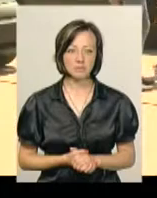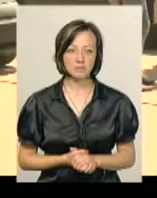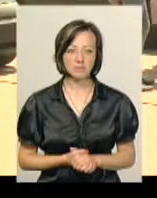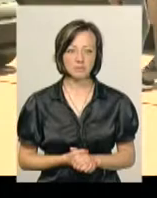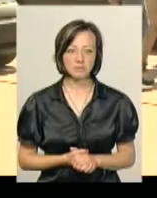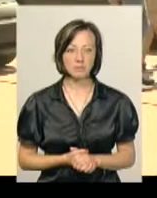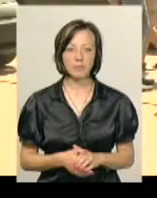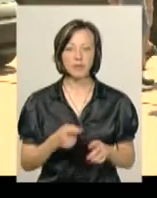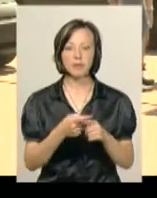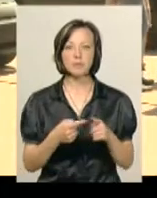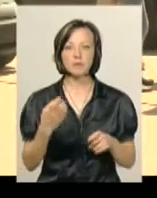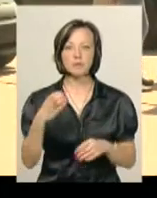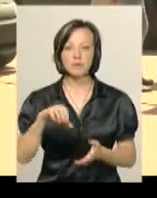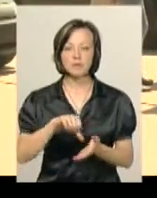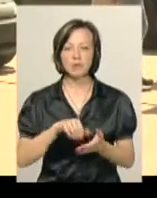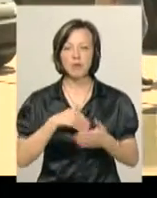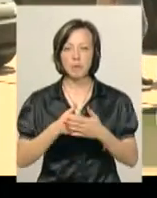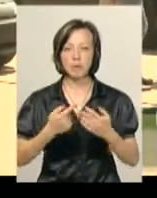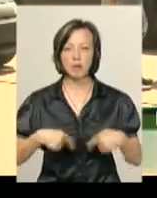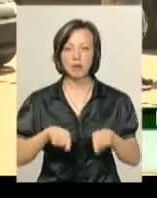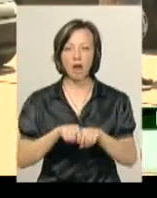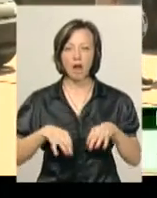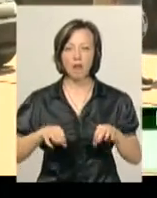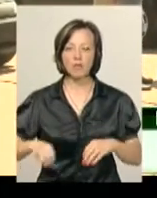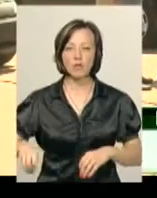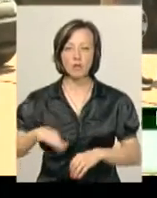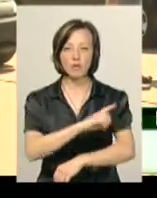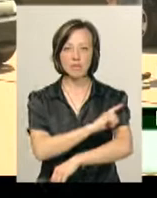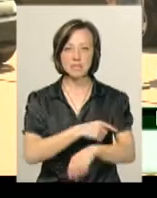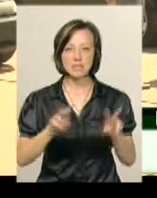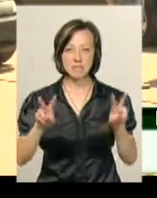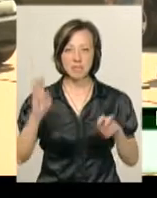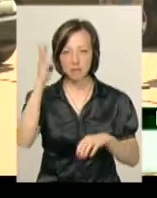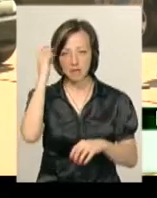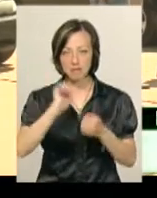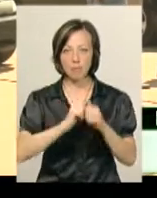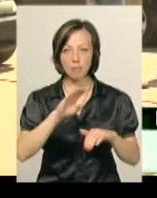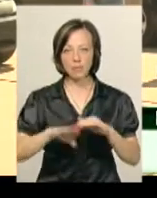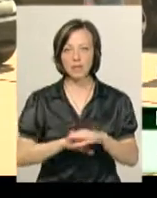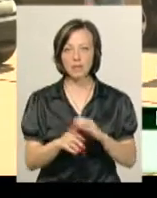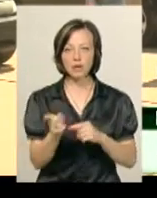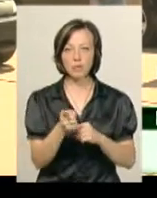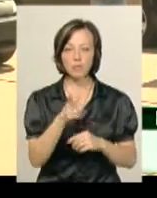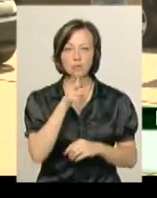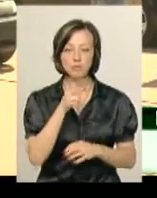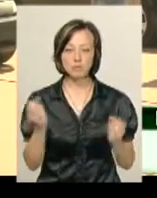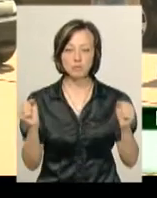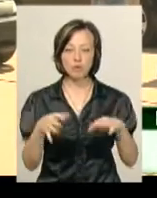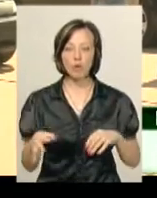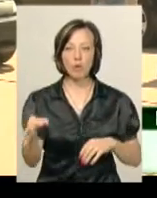Півсотні представників громадської організації «Автоєвросила» із «Хмельницького», «Кам'янця-Подільського», «Тернополя» та «Чернівців» зібралися під